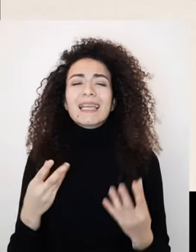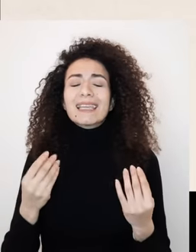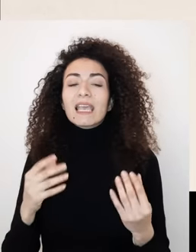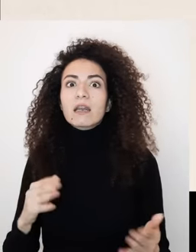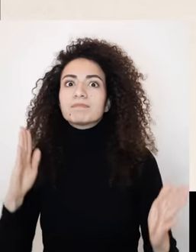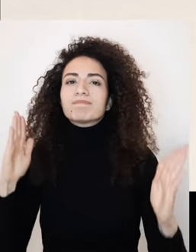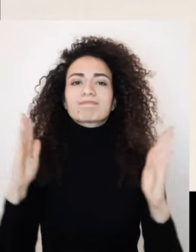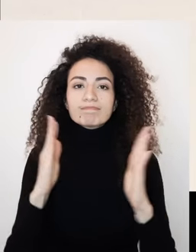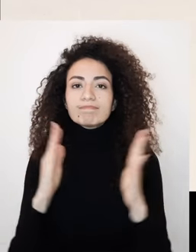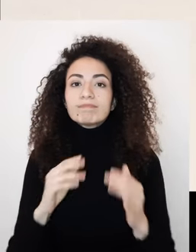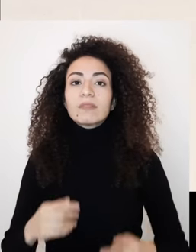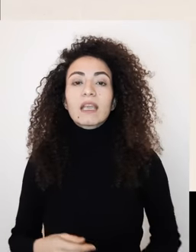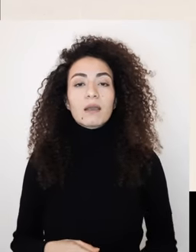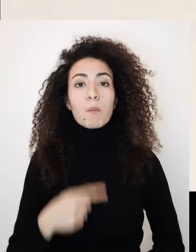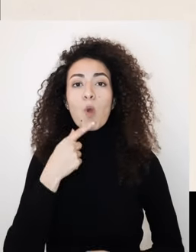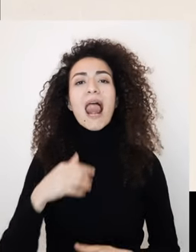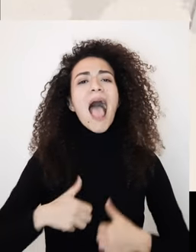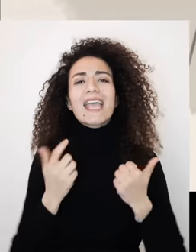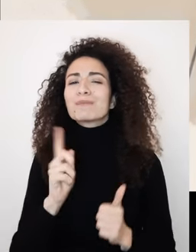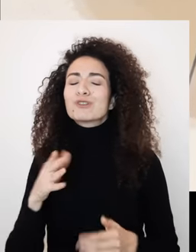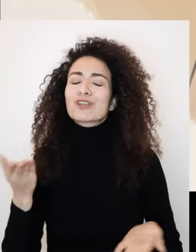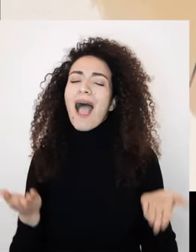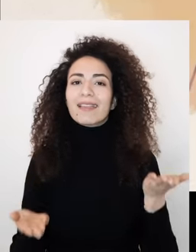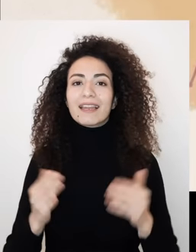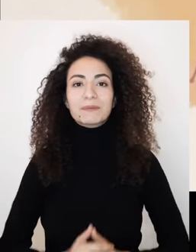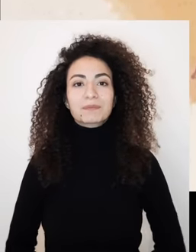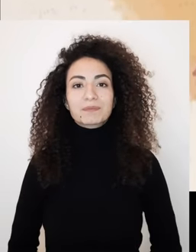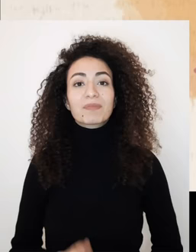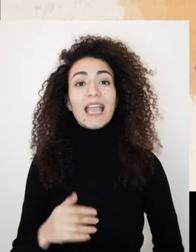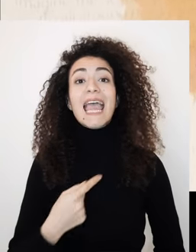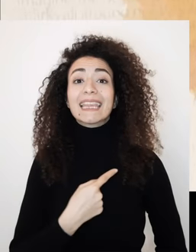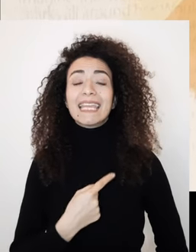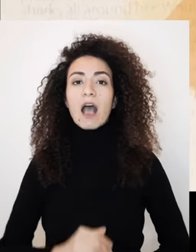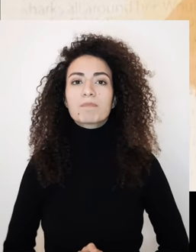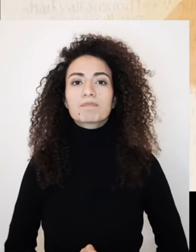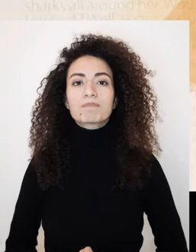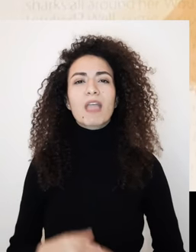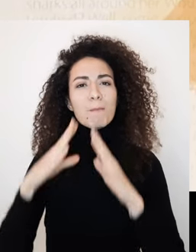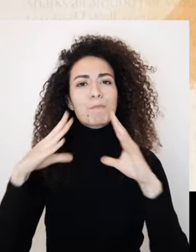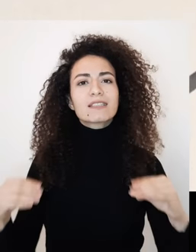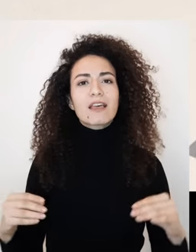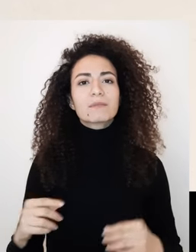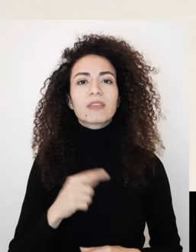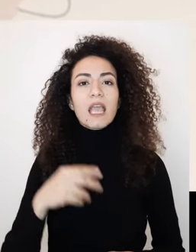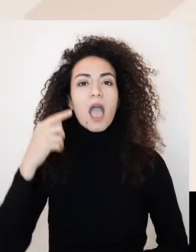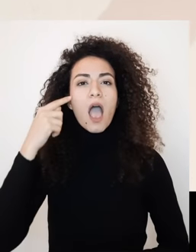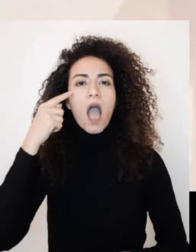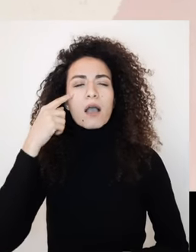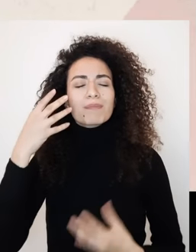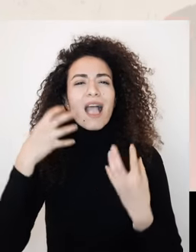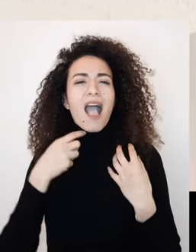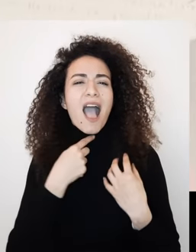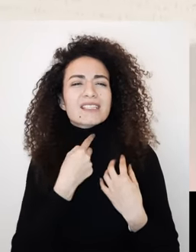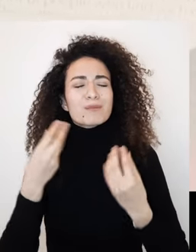أحلامها وشعارها الحياة مش عادلة دينا من مصر تبلغ من العمر 25 سنة دينا فقدت نظرة